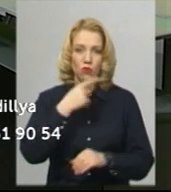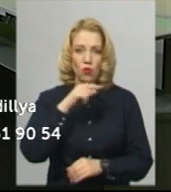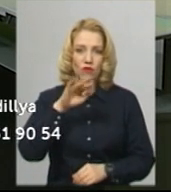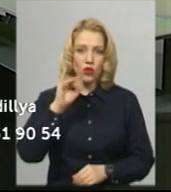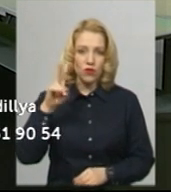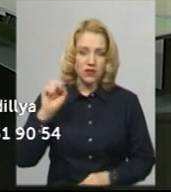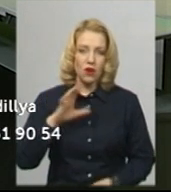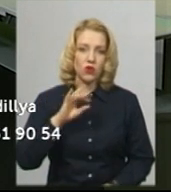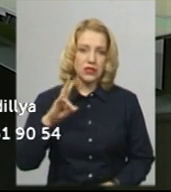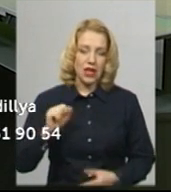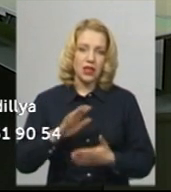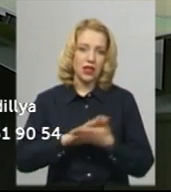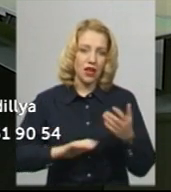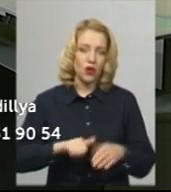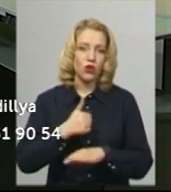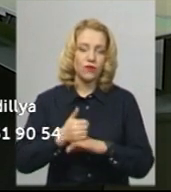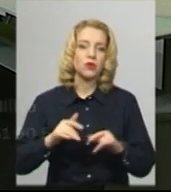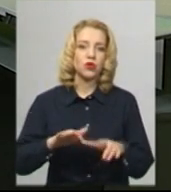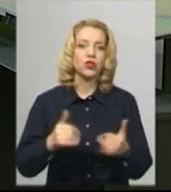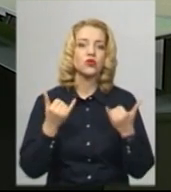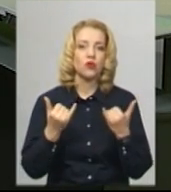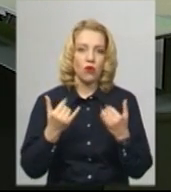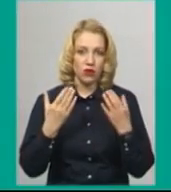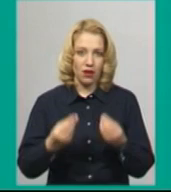Фіновська. Далі коротко про головні події сьогодні.